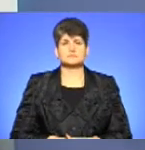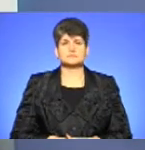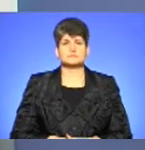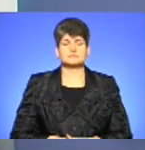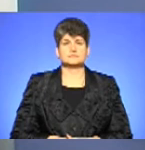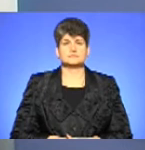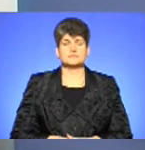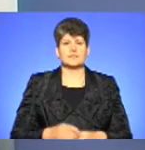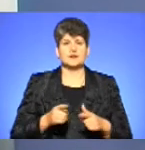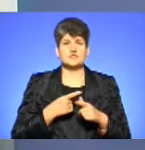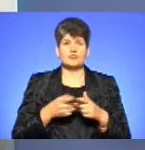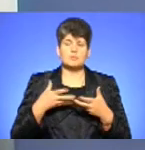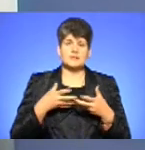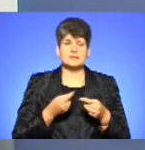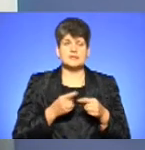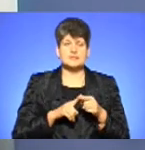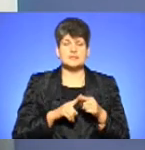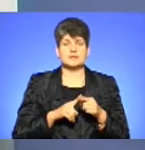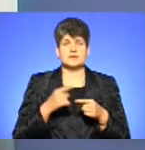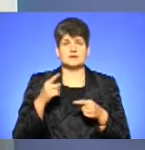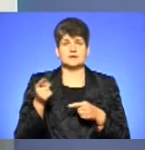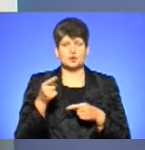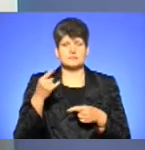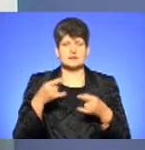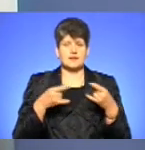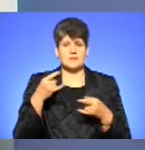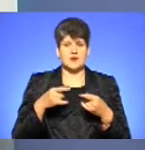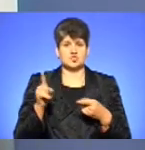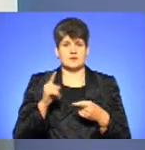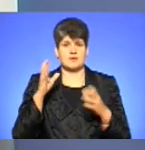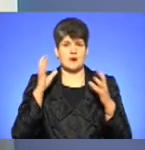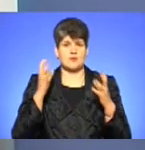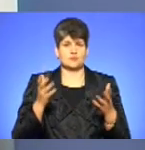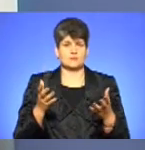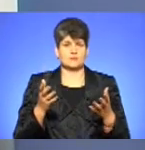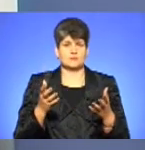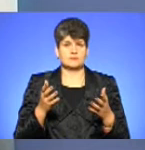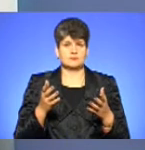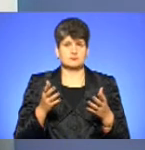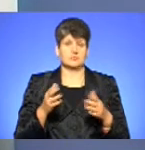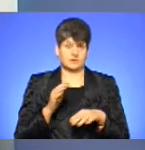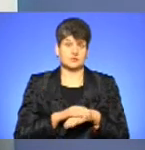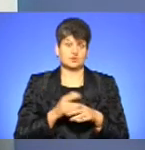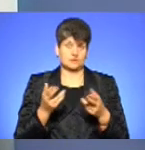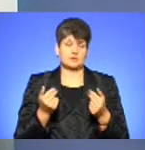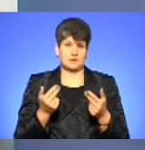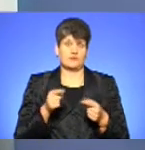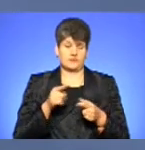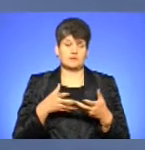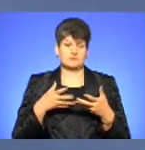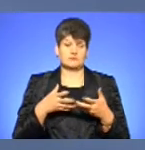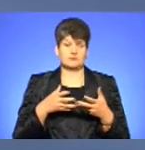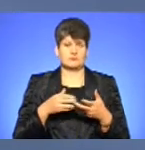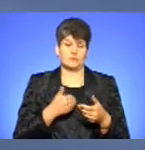Чи вплине цей мораторій на тернопільське телебачення та радіо? Фактично так, ми б хотіли, щоб він вплинув,